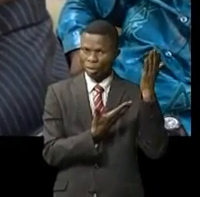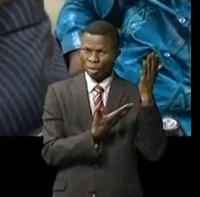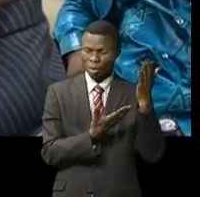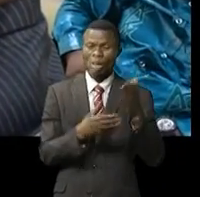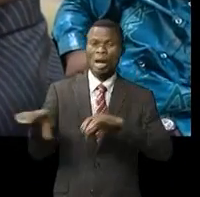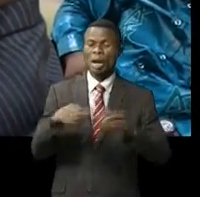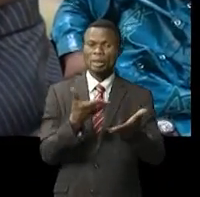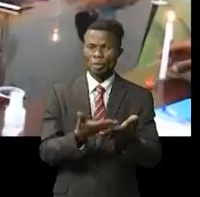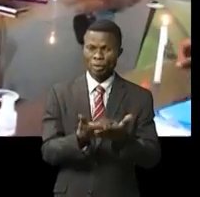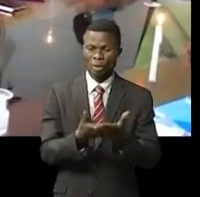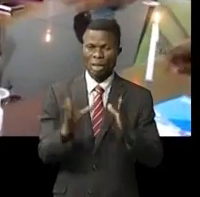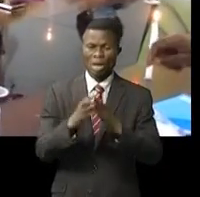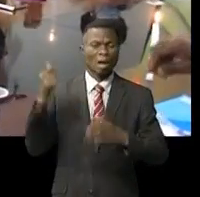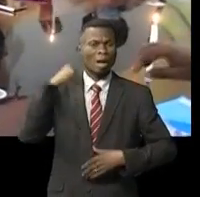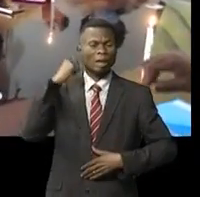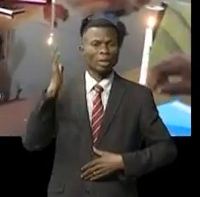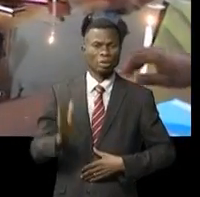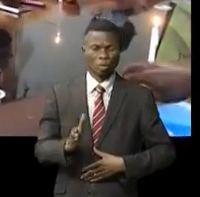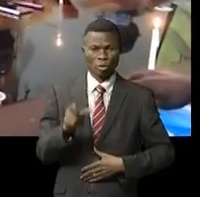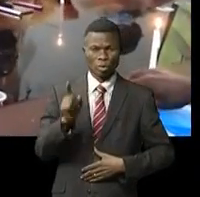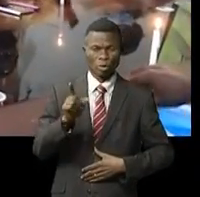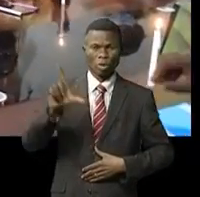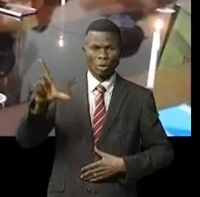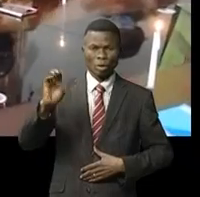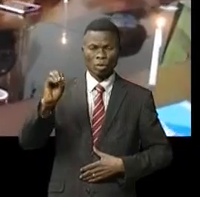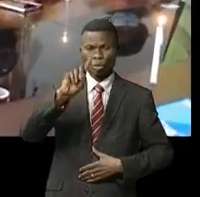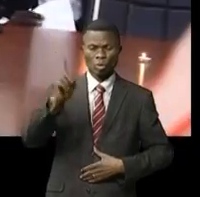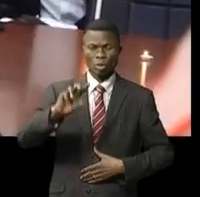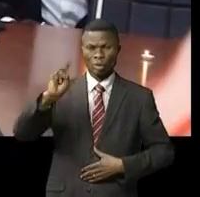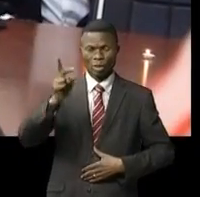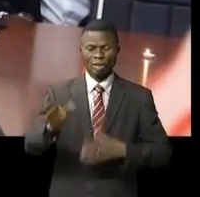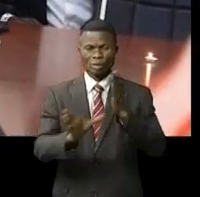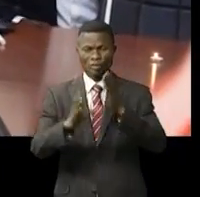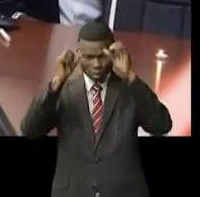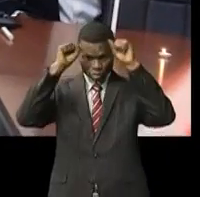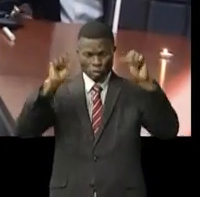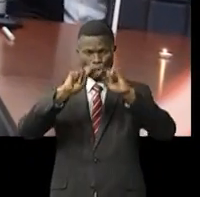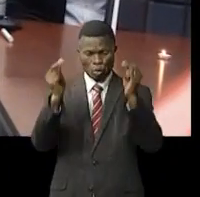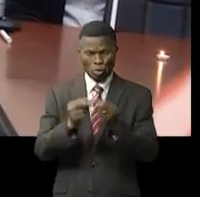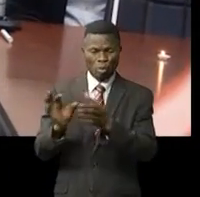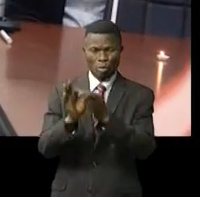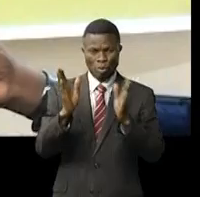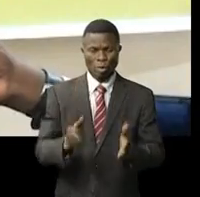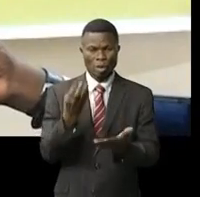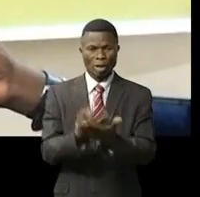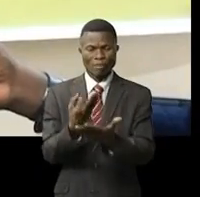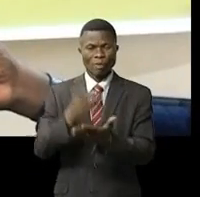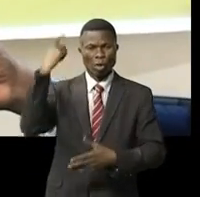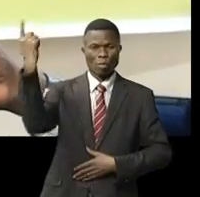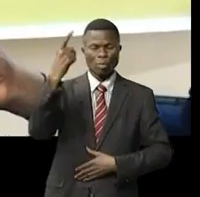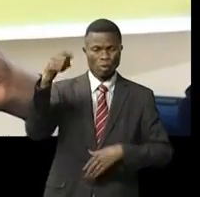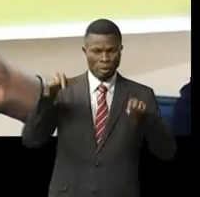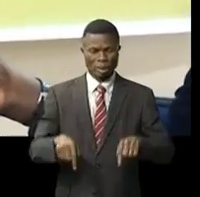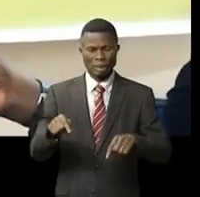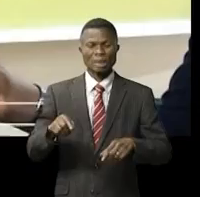cet événement avec le docteur Christian Luzombe deuxième vice-président de l'instance de coordination du fonds mondial à